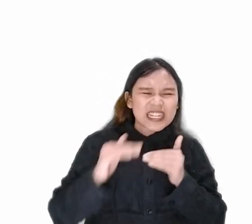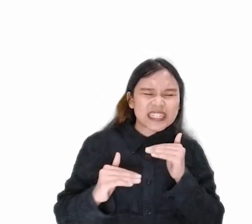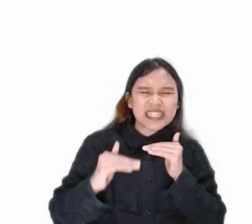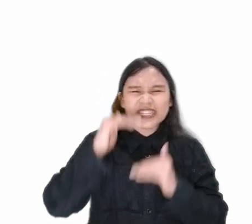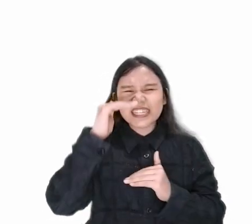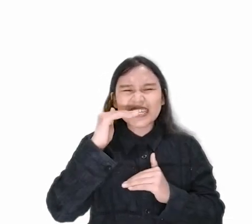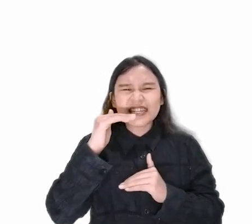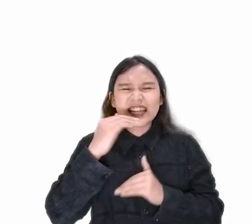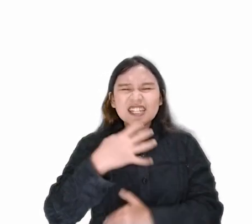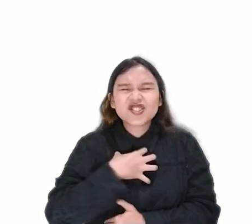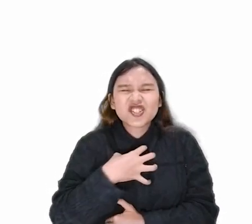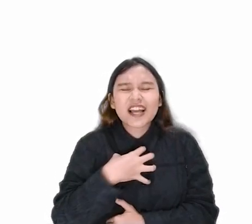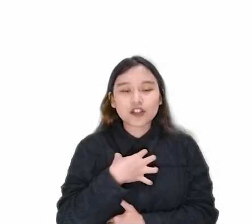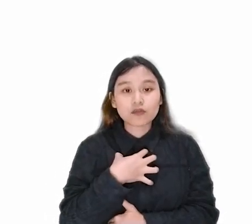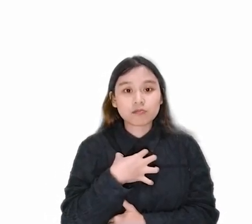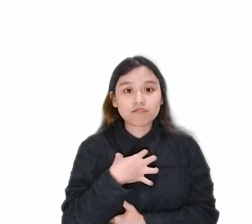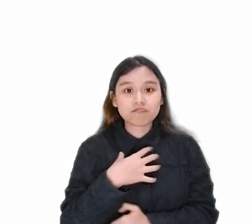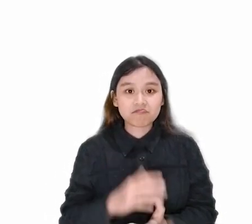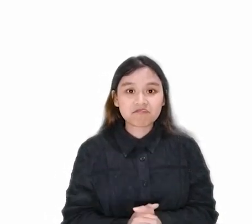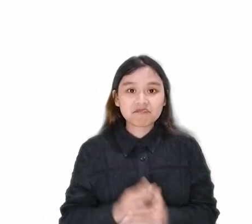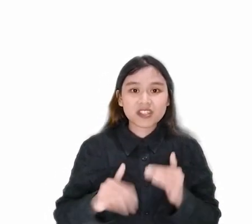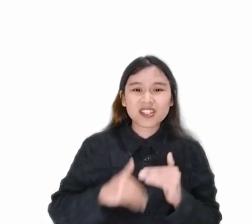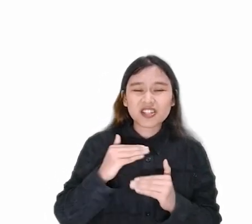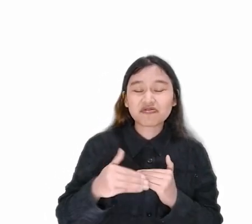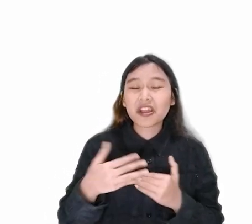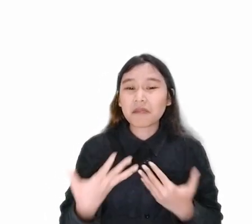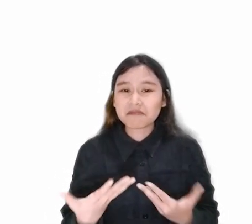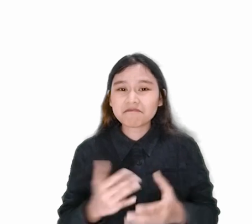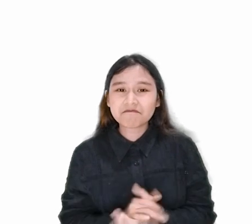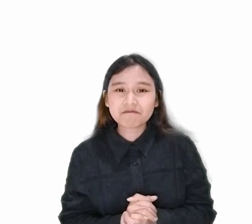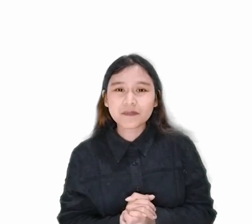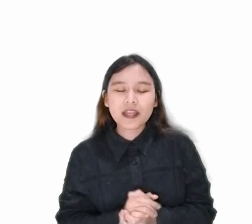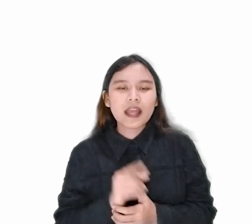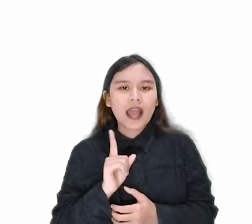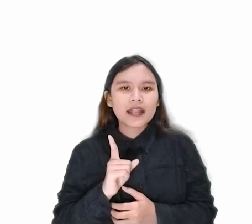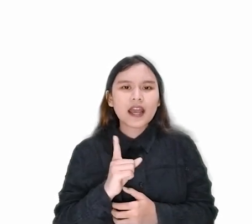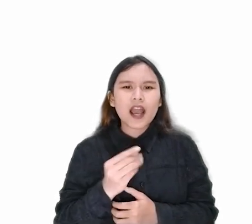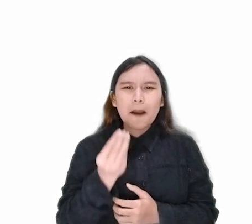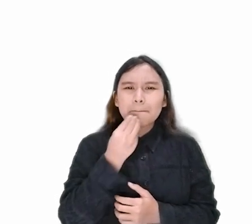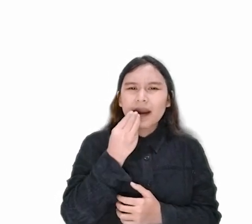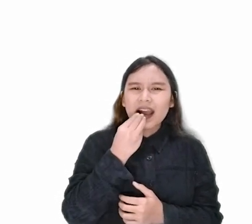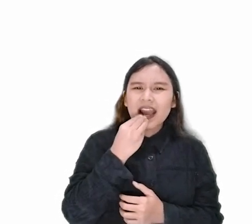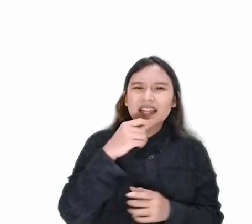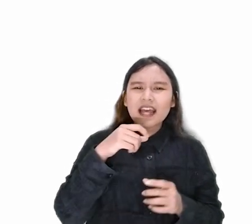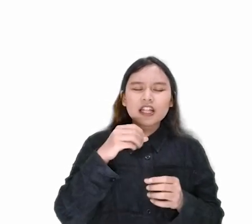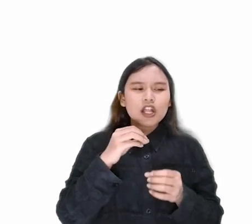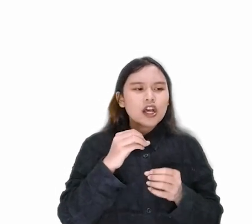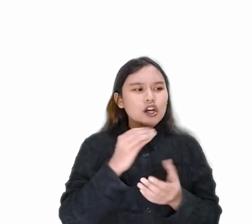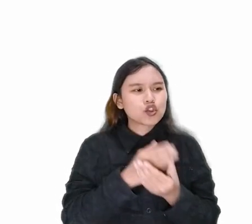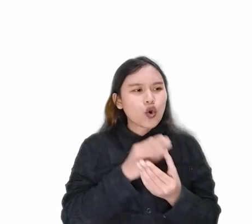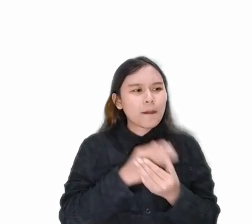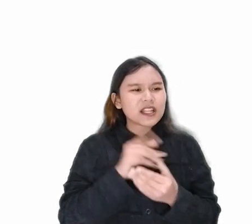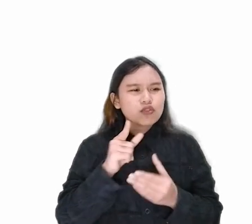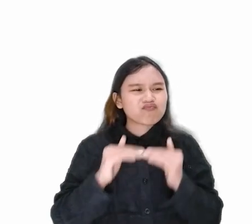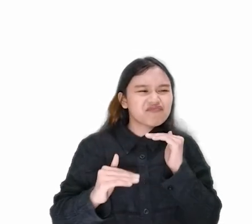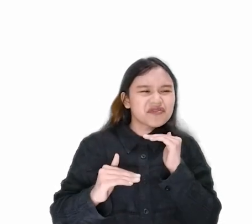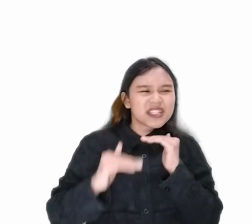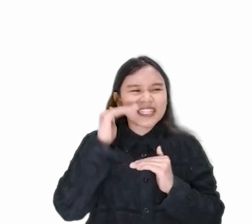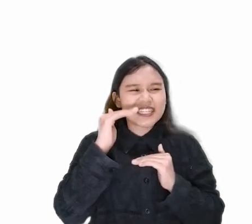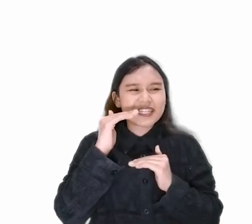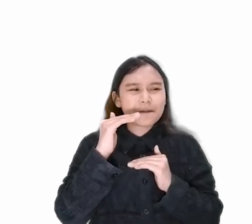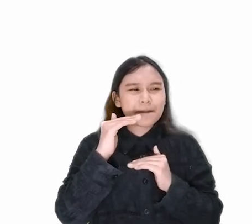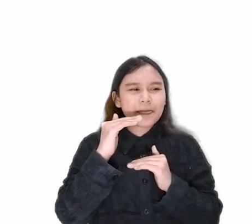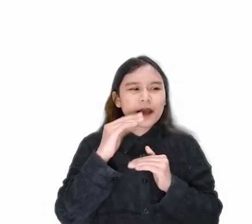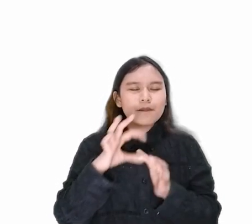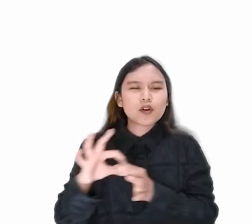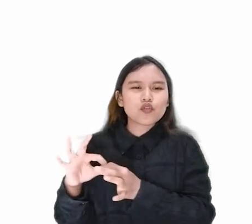jantung Selain itu disebutkan juga bahwa konsumsi konsentrat tomat tertinggi dikaitkan dengan